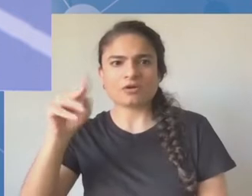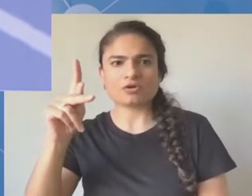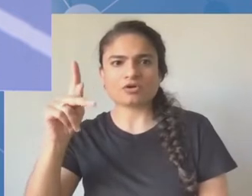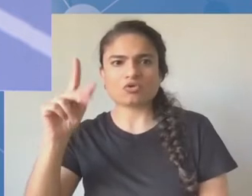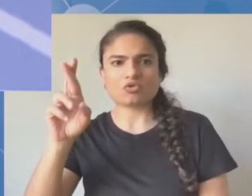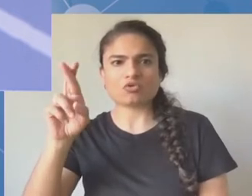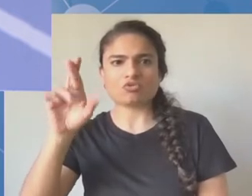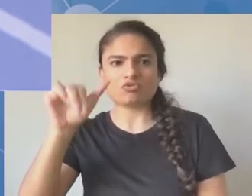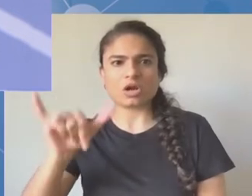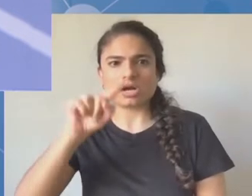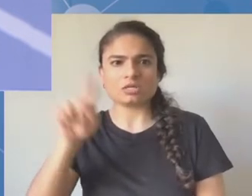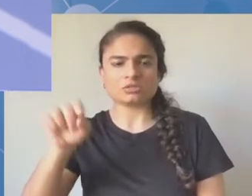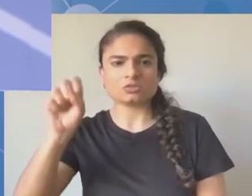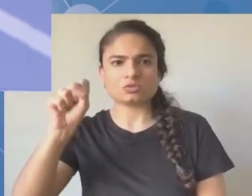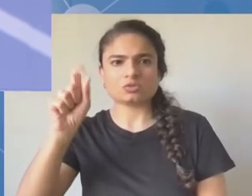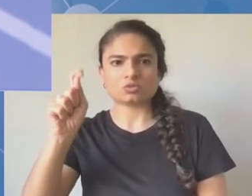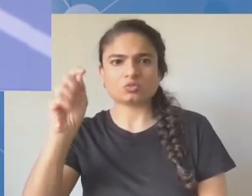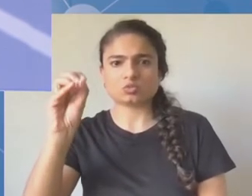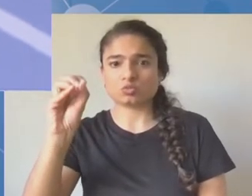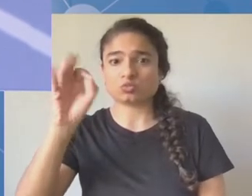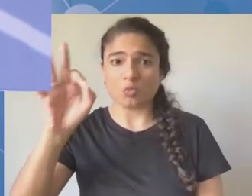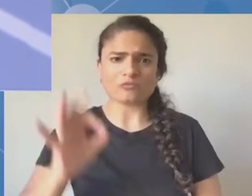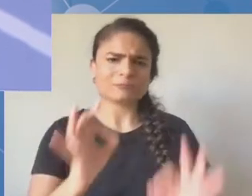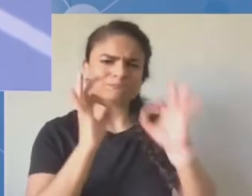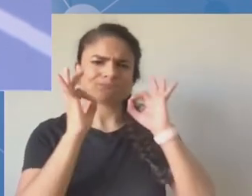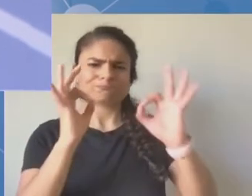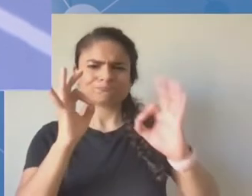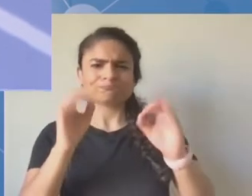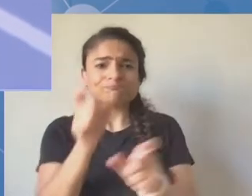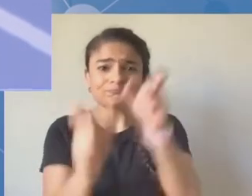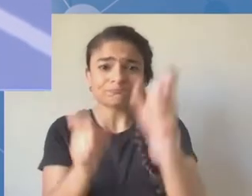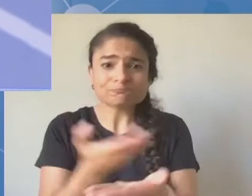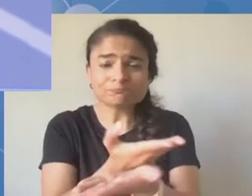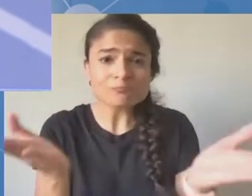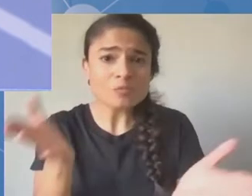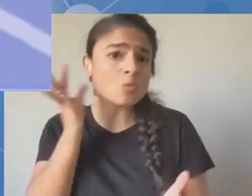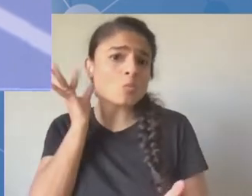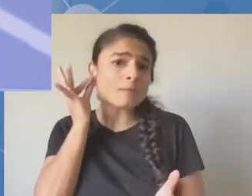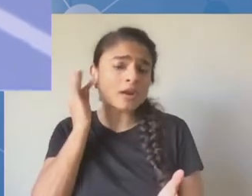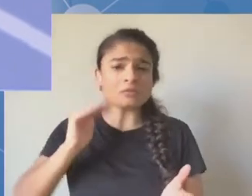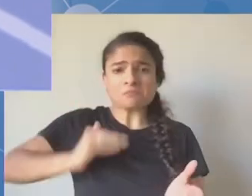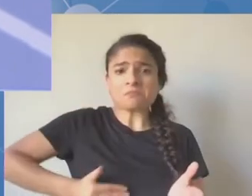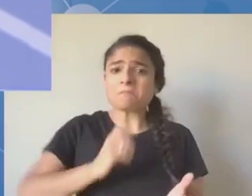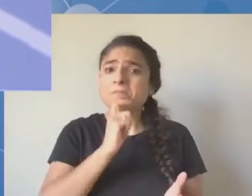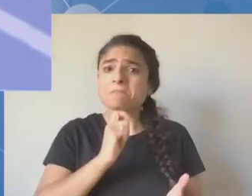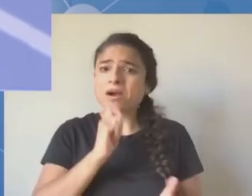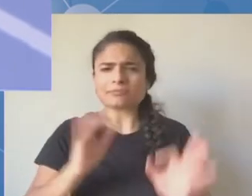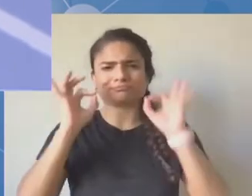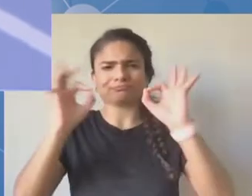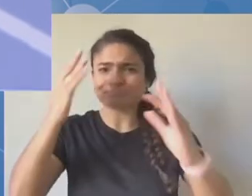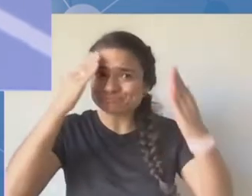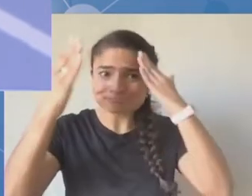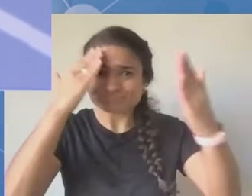z nami przez cały tydzień. Z niecierpliwością oczekuję na Państwa uwagi i komentarza, także sugestie. Dziękuję bardzo panie ministrze.